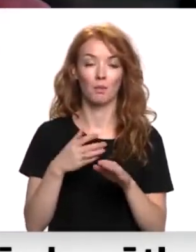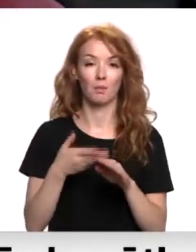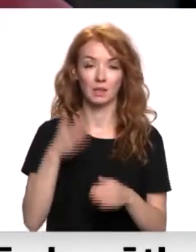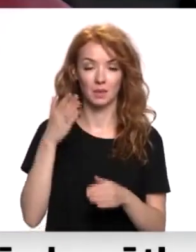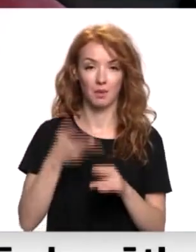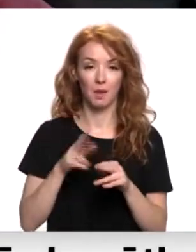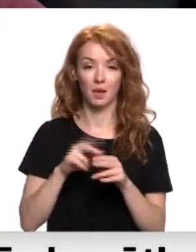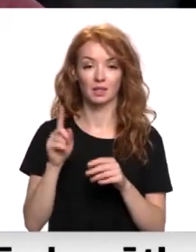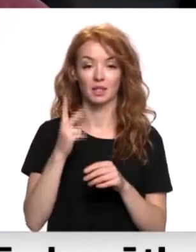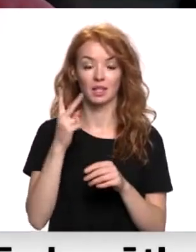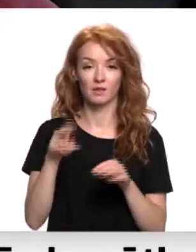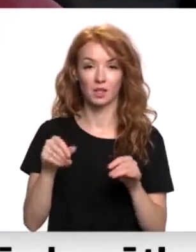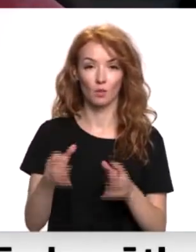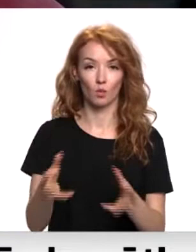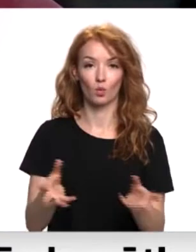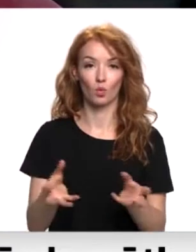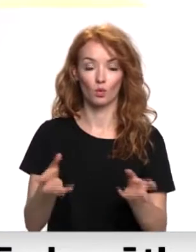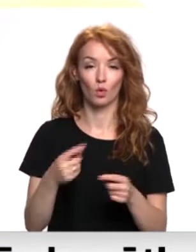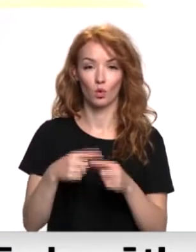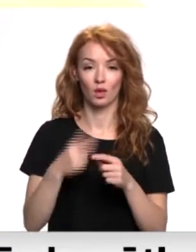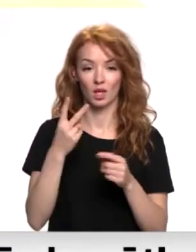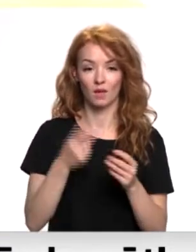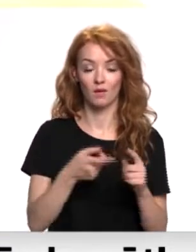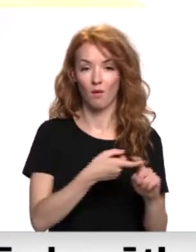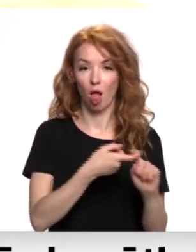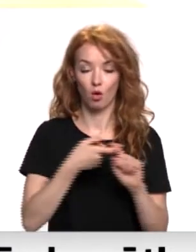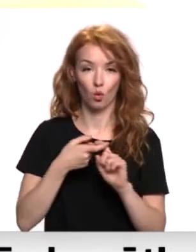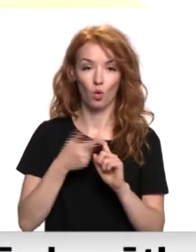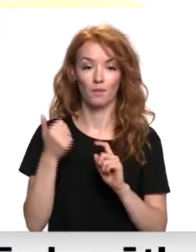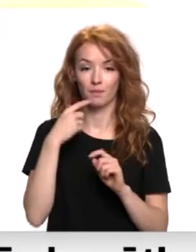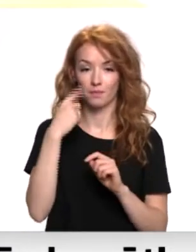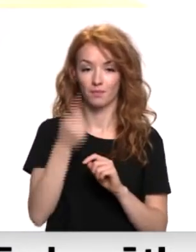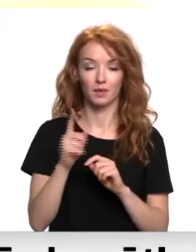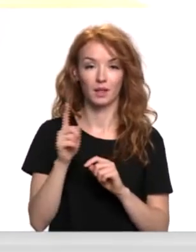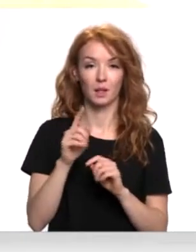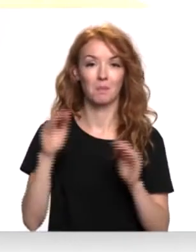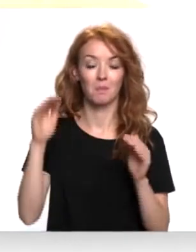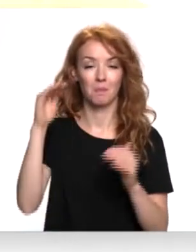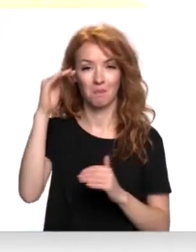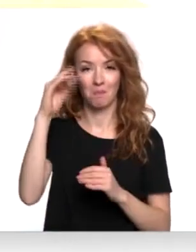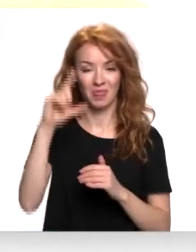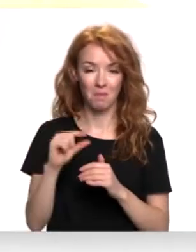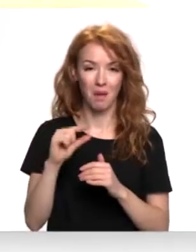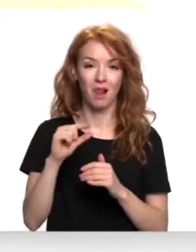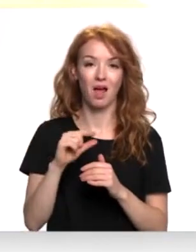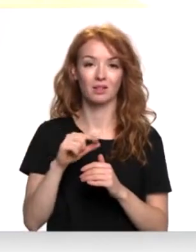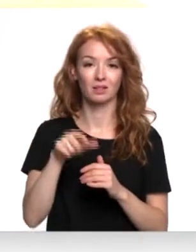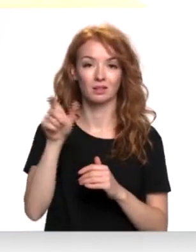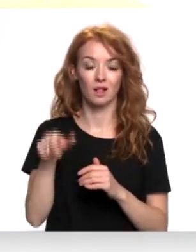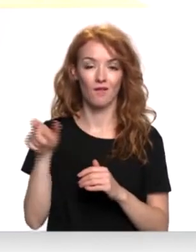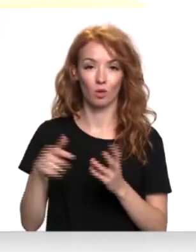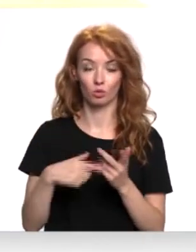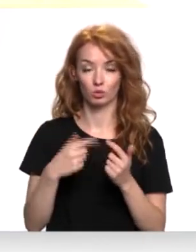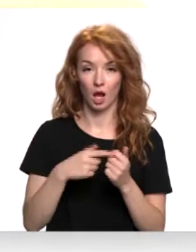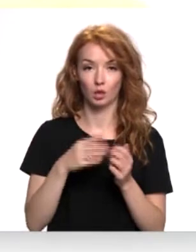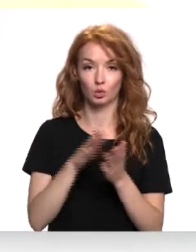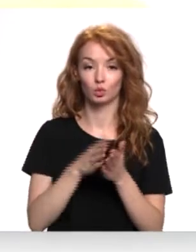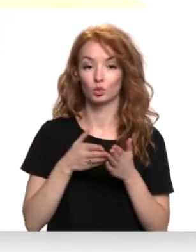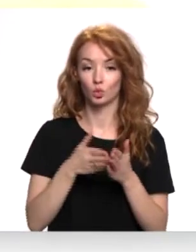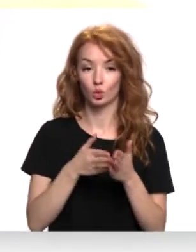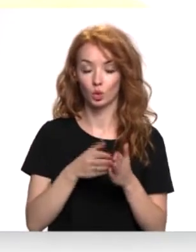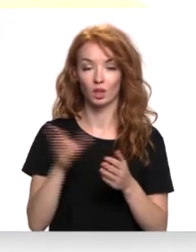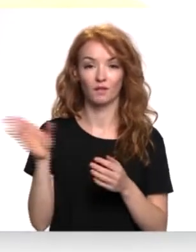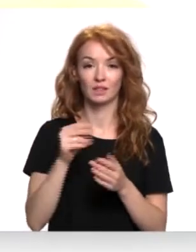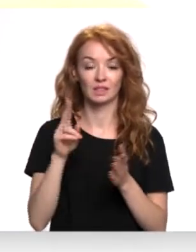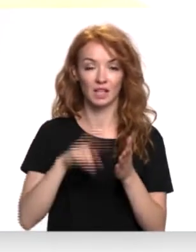strādā divi zemes sūcēji un divi velkoņi. Ir minimālais apkalfs saraksts, kas ir jābūt uz kuģi. Tie cilvēki mums ir cetri